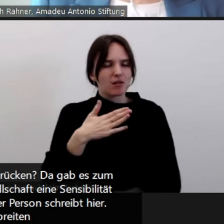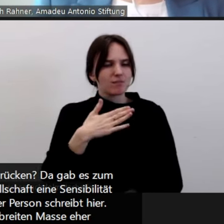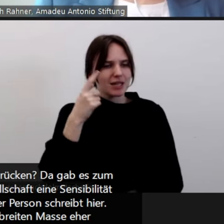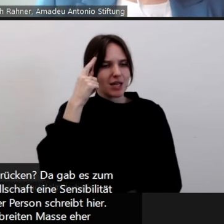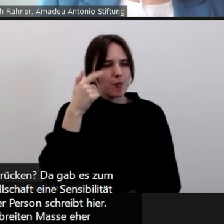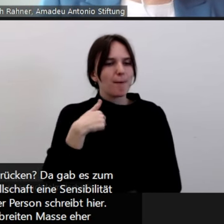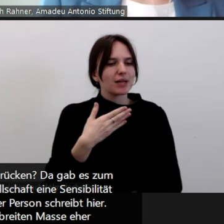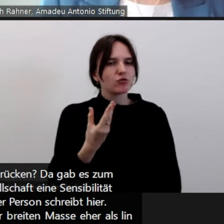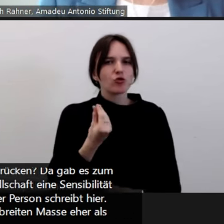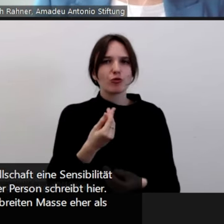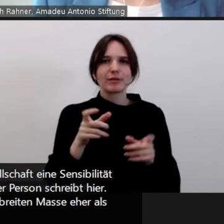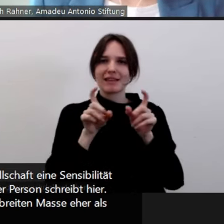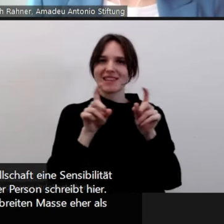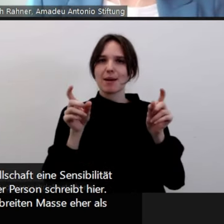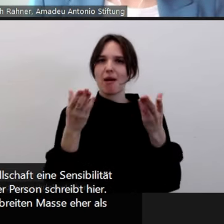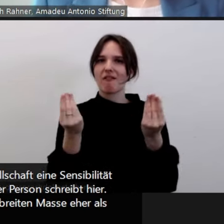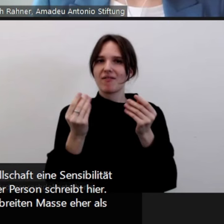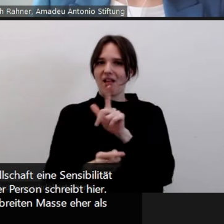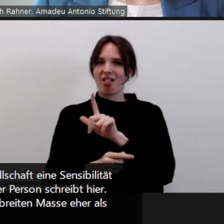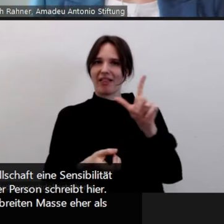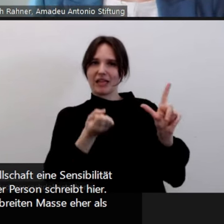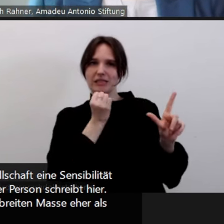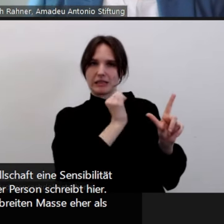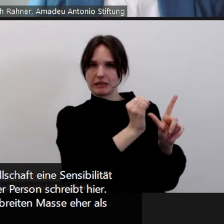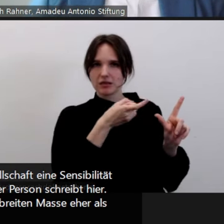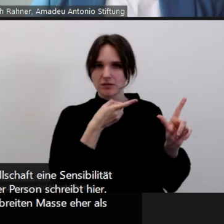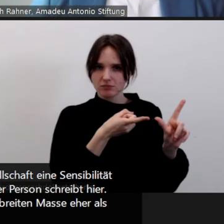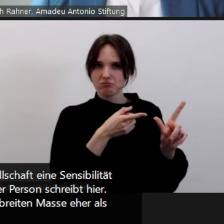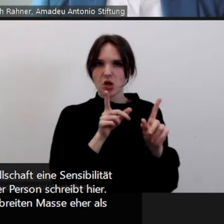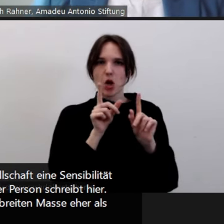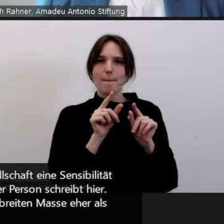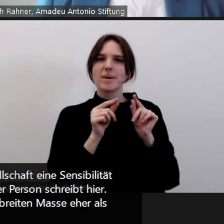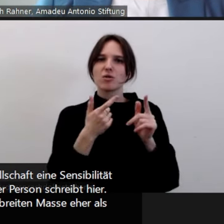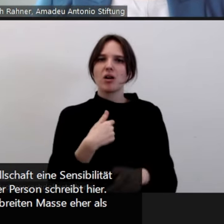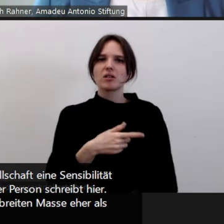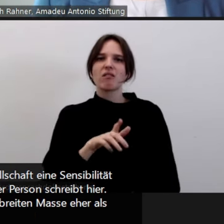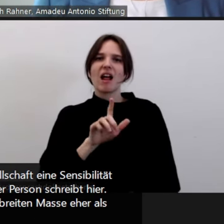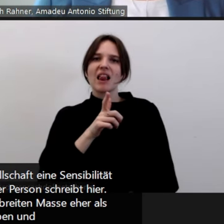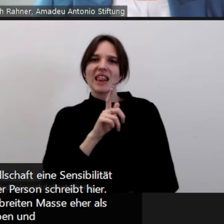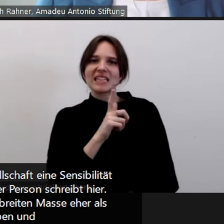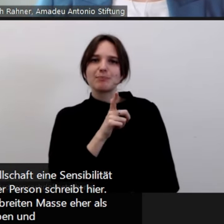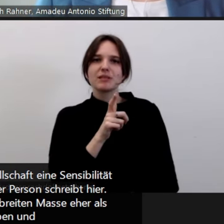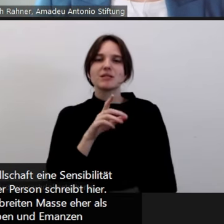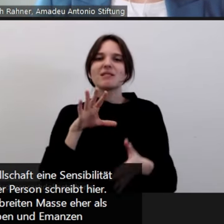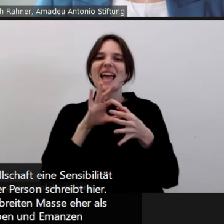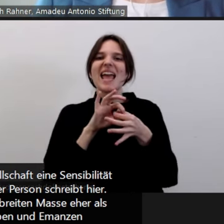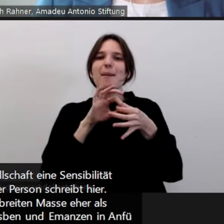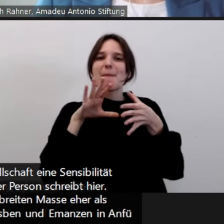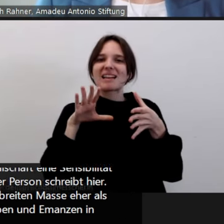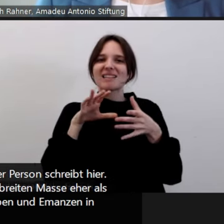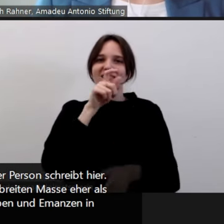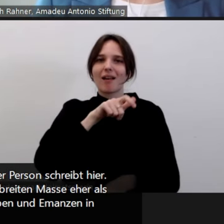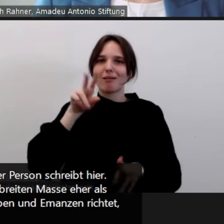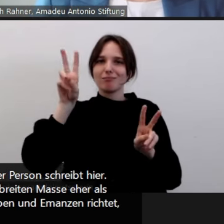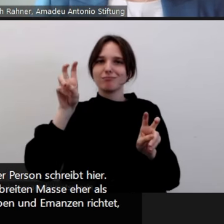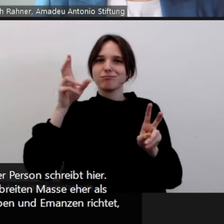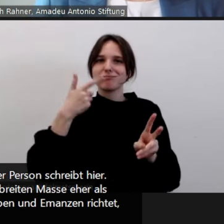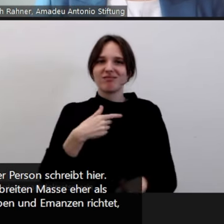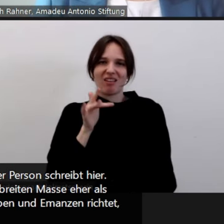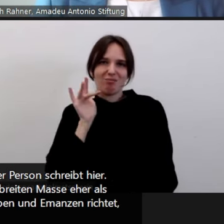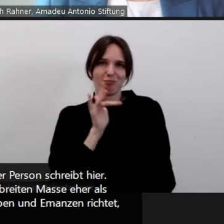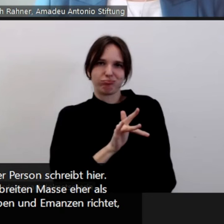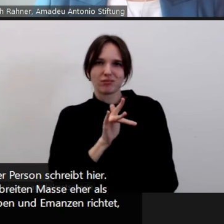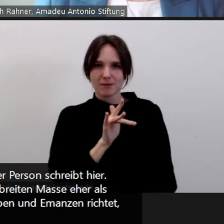eher als linkes Thema empfunden, was sich gegen Lesben und Emanzen in Anführungsstrichen richtet, ohne die wirkliche